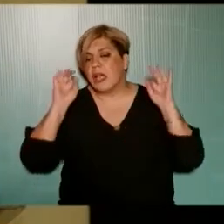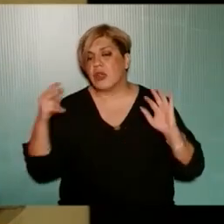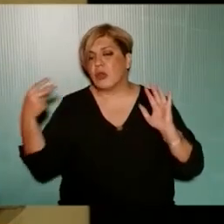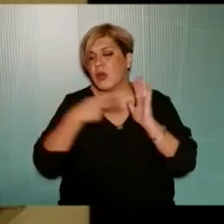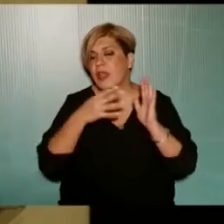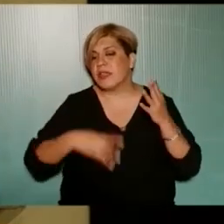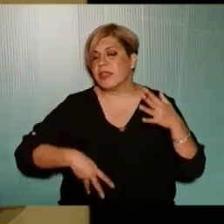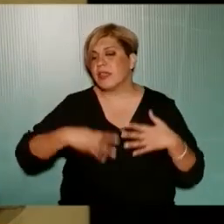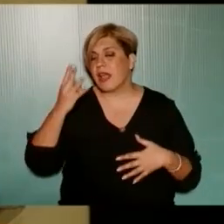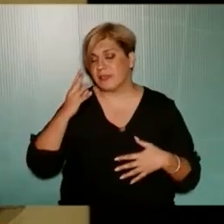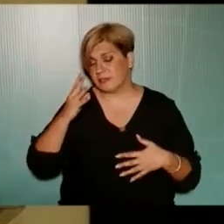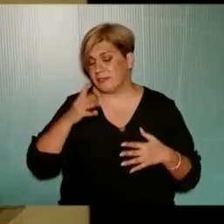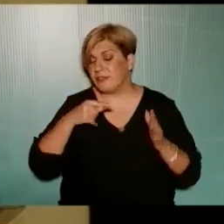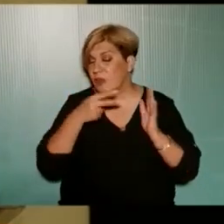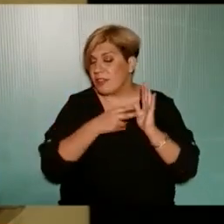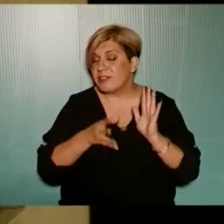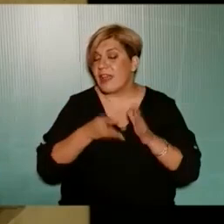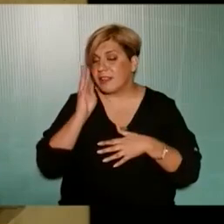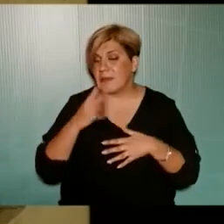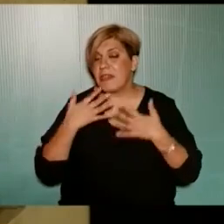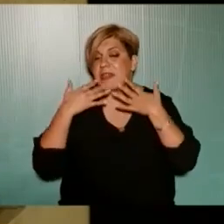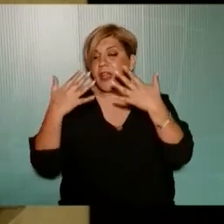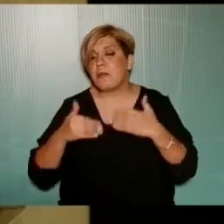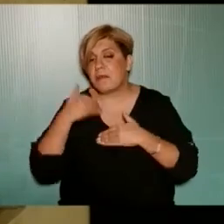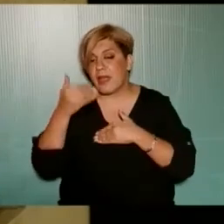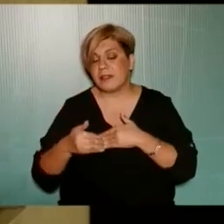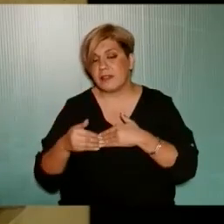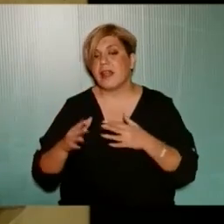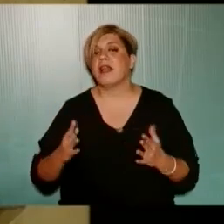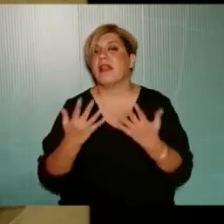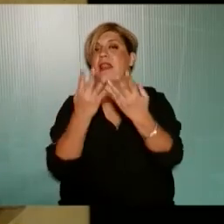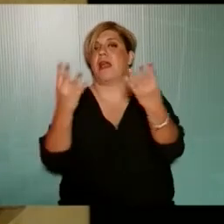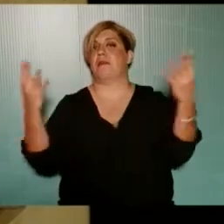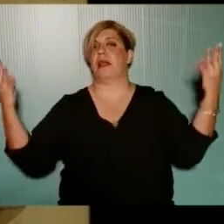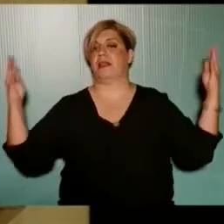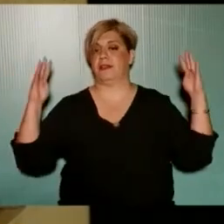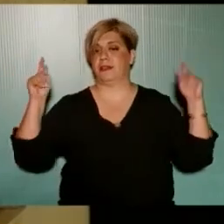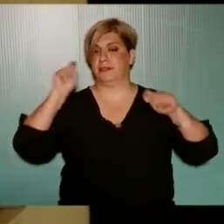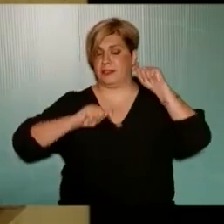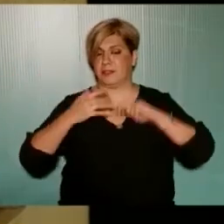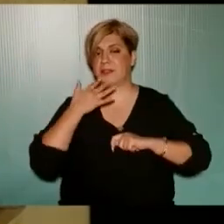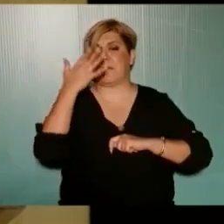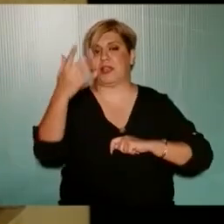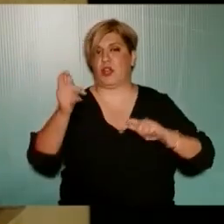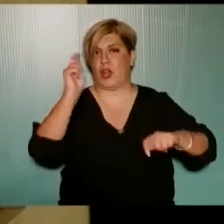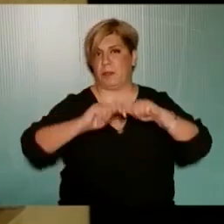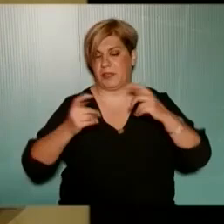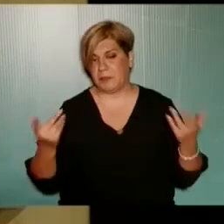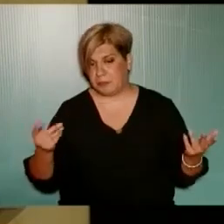2014 και να μετά από 10 χρόνια να μπαίνουν τώρα λαμαρίνες για να ξεκινήσει και να ελοπιθεί σε 5 χρόνια.